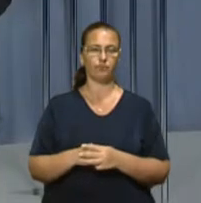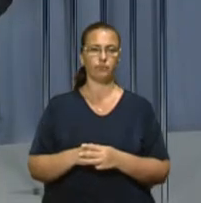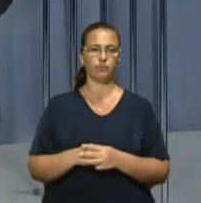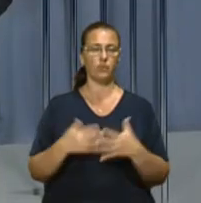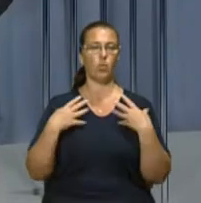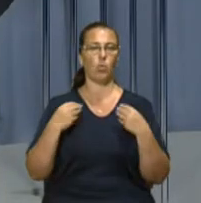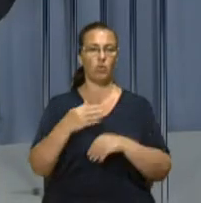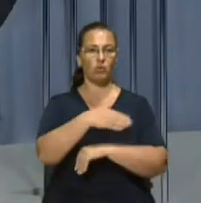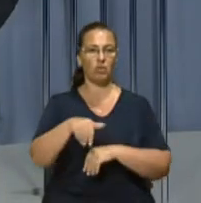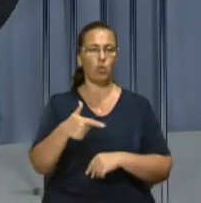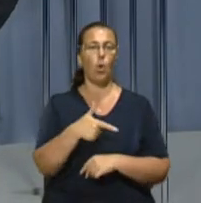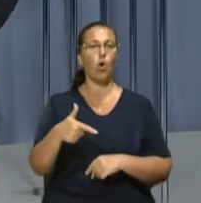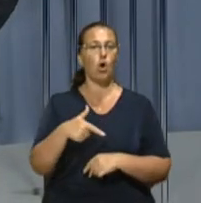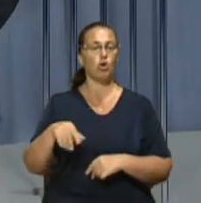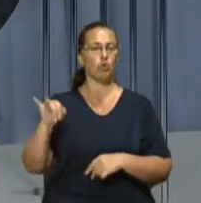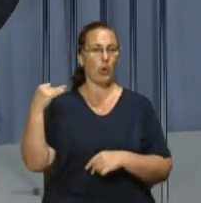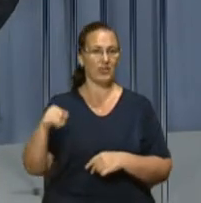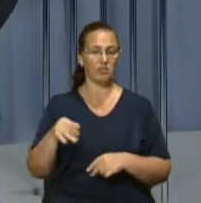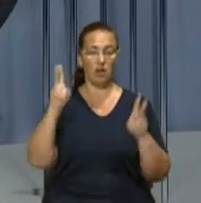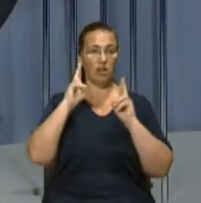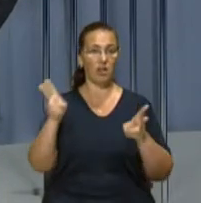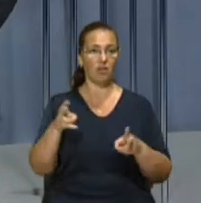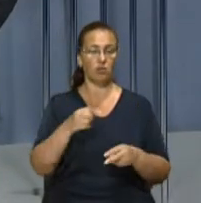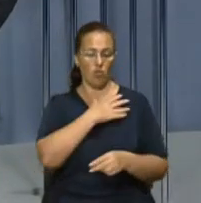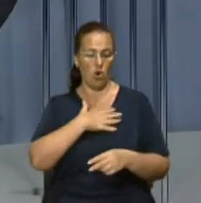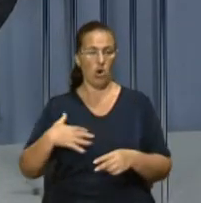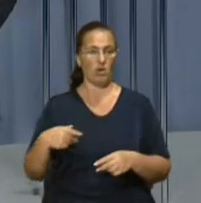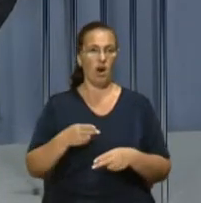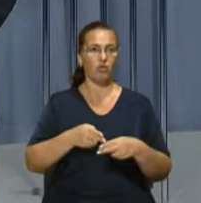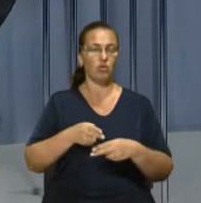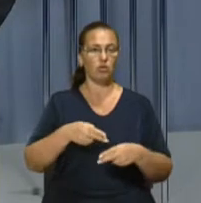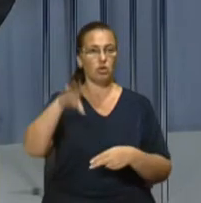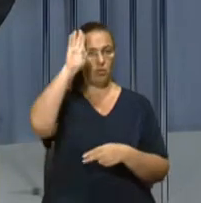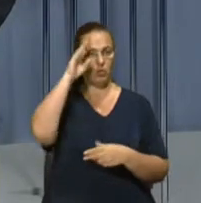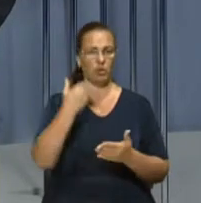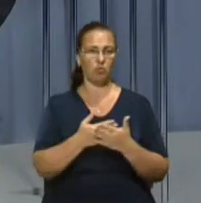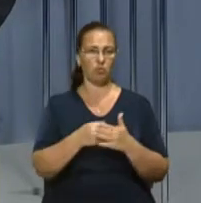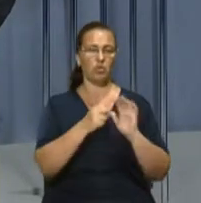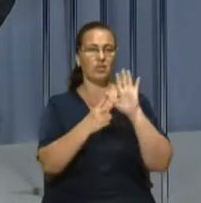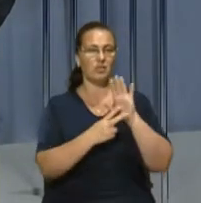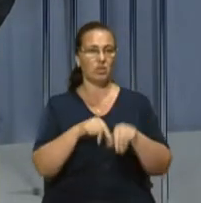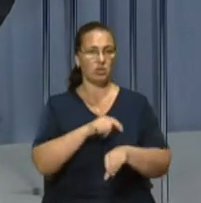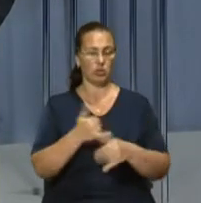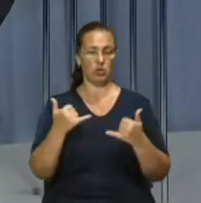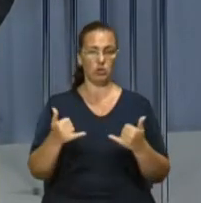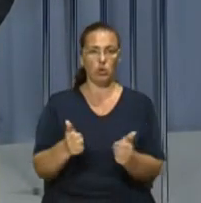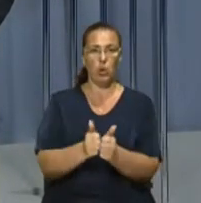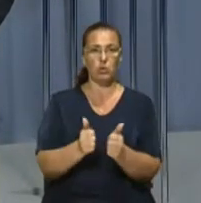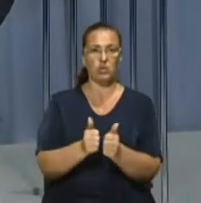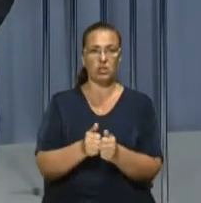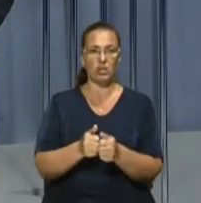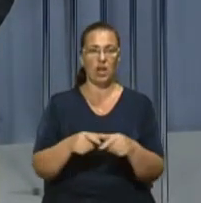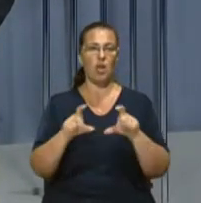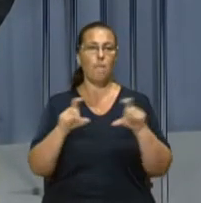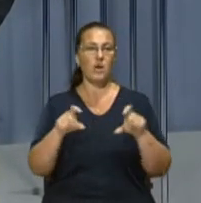У Львові на вулиці Городоцький невідомий поранив ножем чоловіка. Це трапилось близько 17-ї години сьогодні неподалік торгового